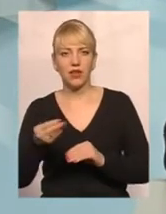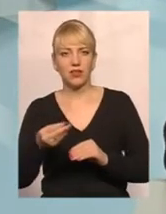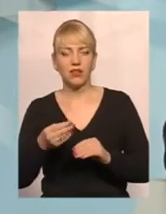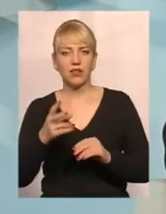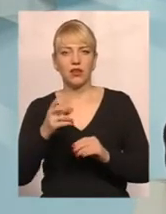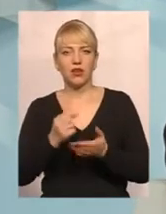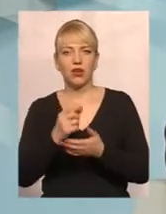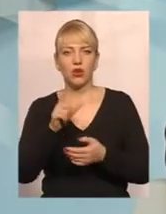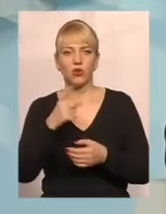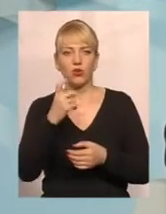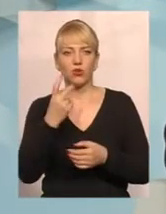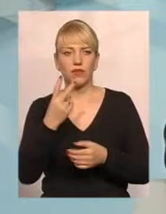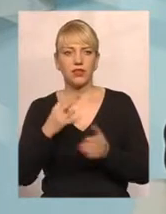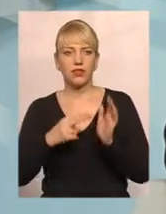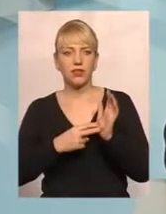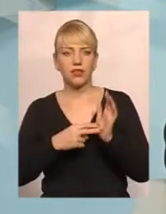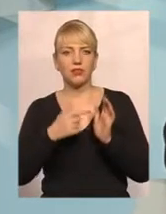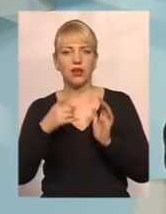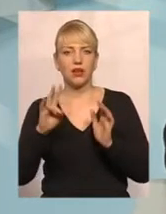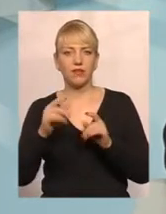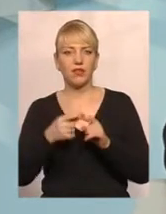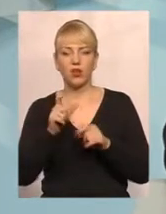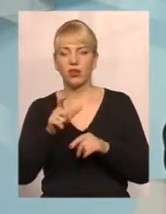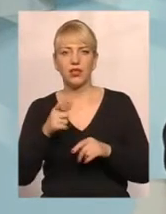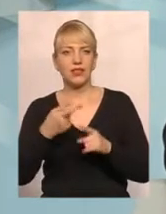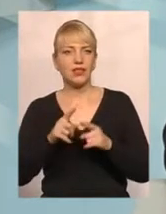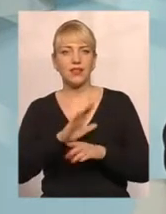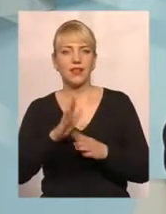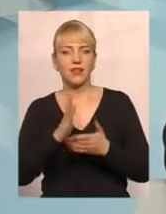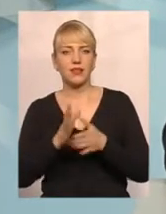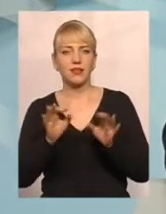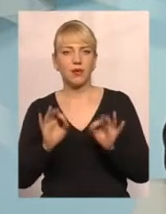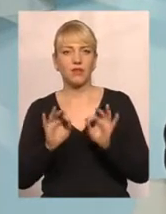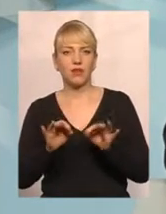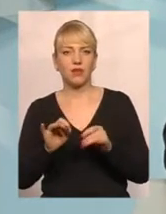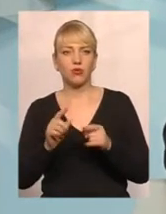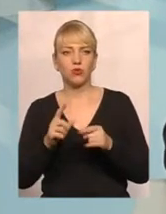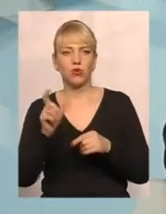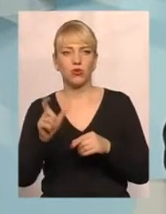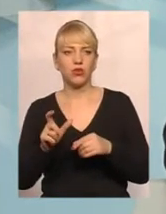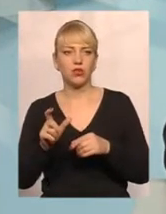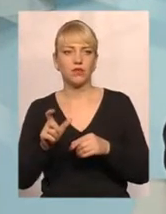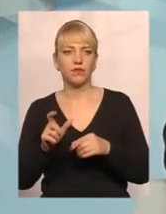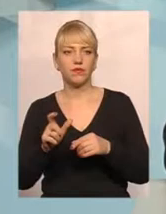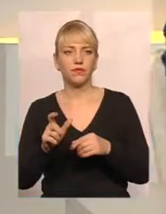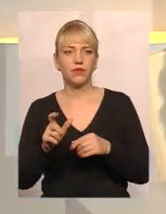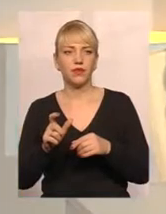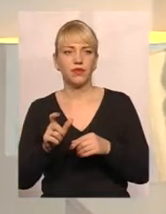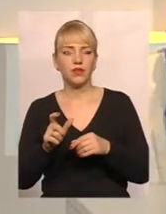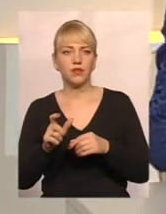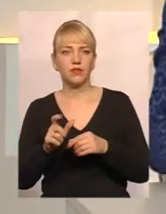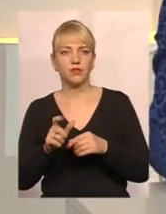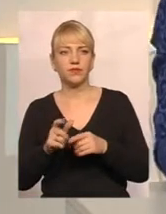гривень, по 28, тому, дійсно, це не є справедливим, скажімо так, в цьому підході. Тому, я думаю, що це позитивне рішення. Ну, в обласному